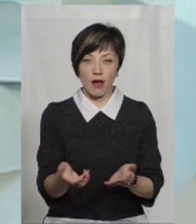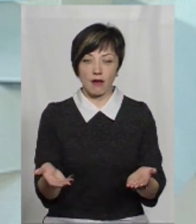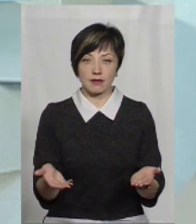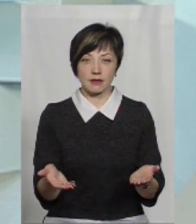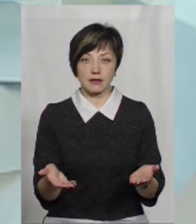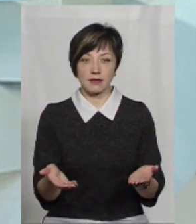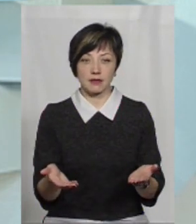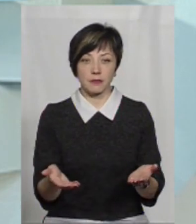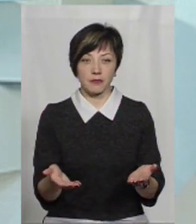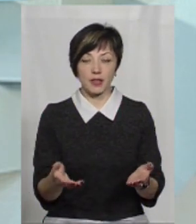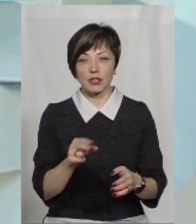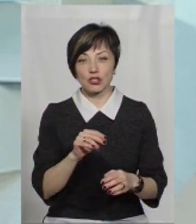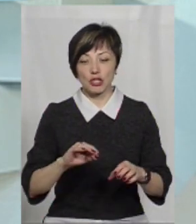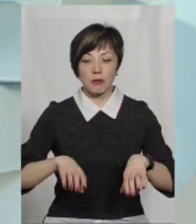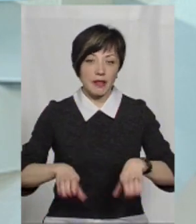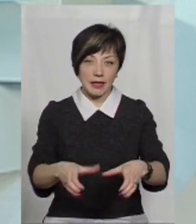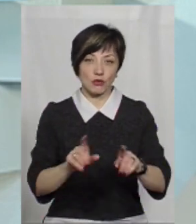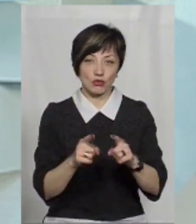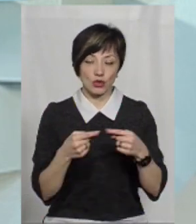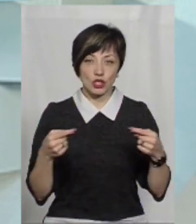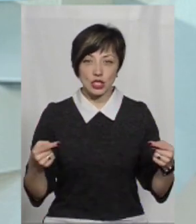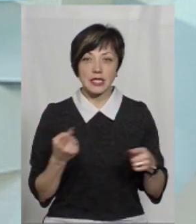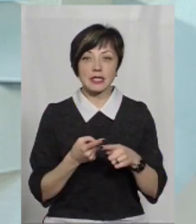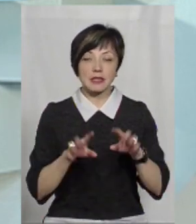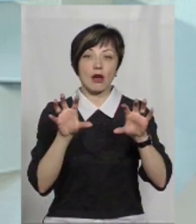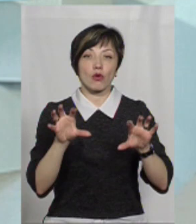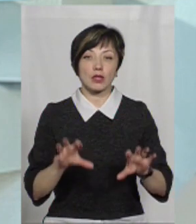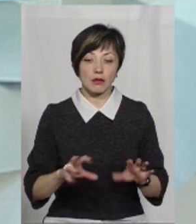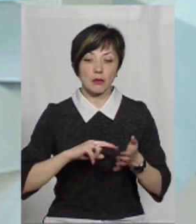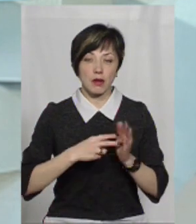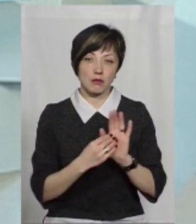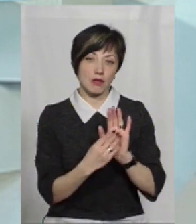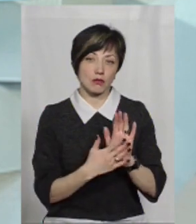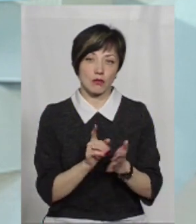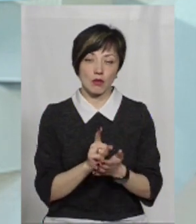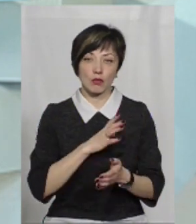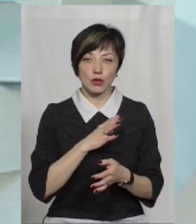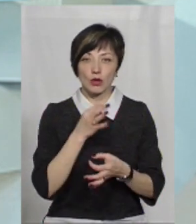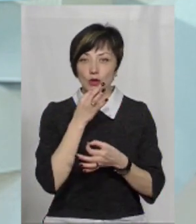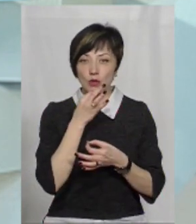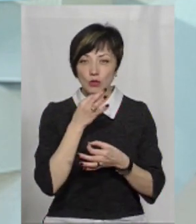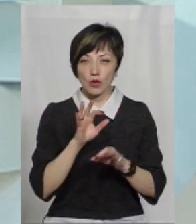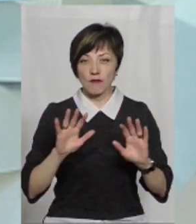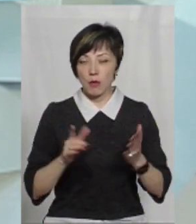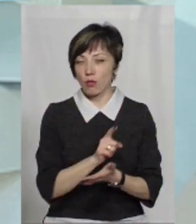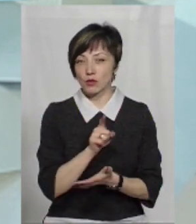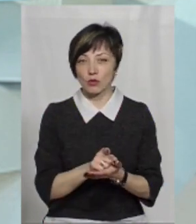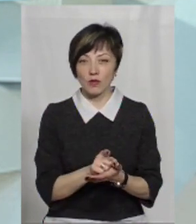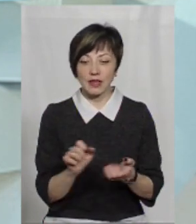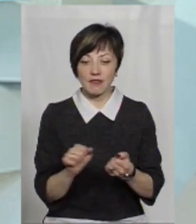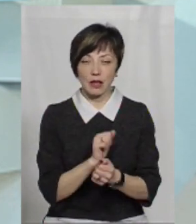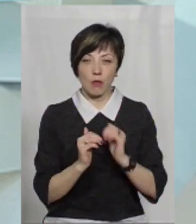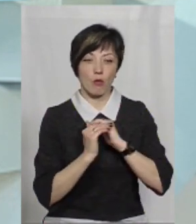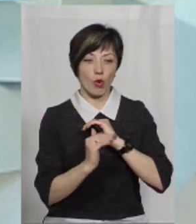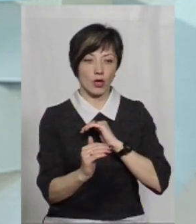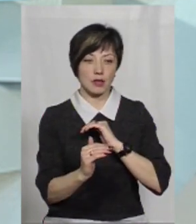покладений, чи там плитка, чи що інше. Законодавчому передбачено, що це має бути в будь-якому випадку обов'язково тверде